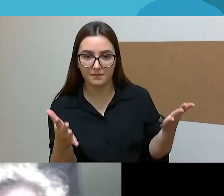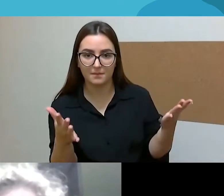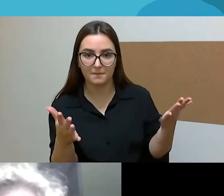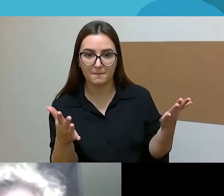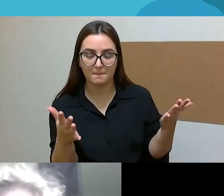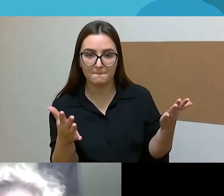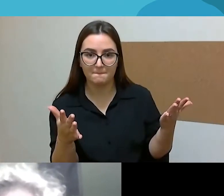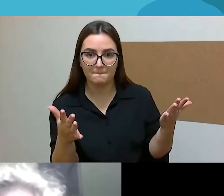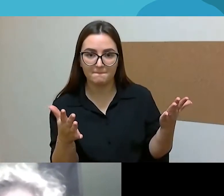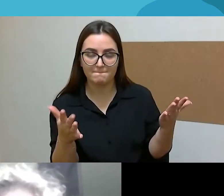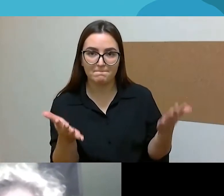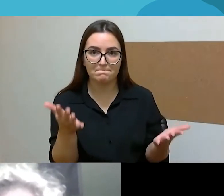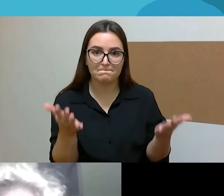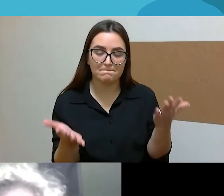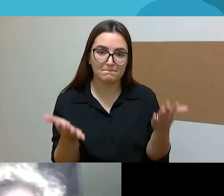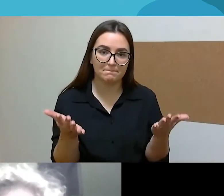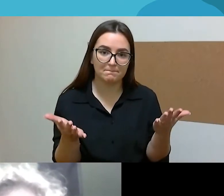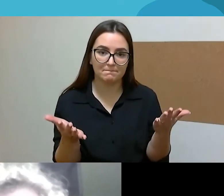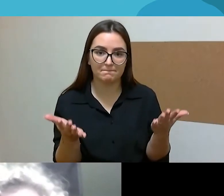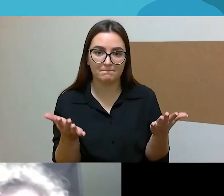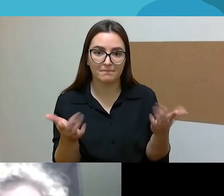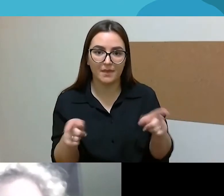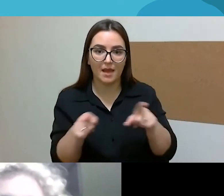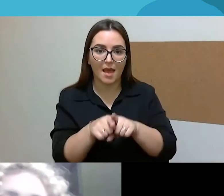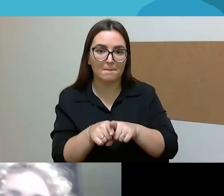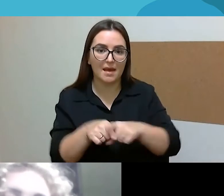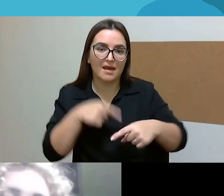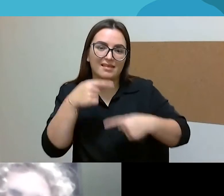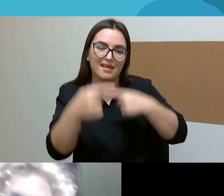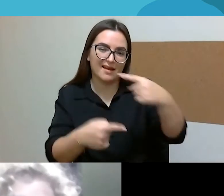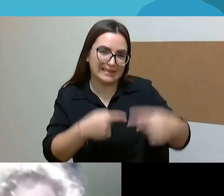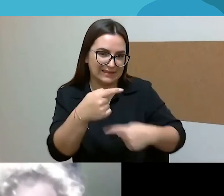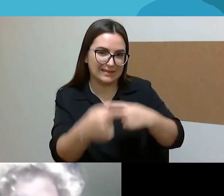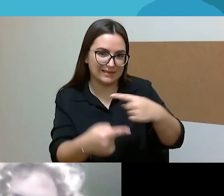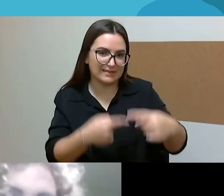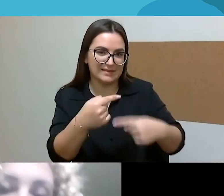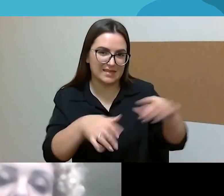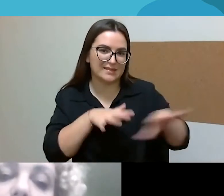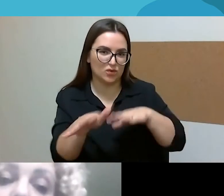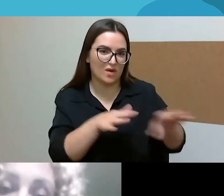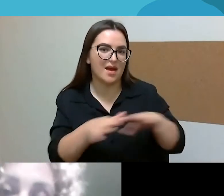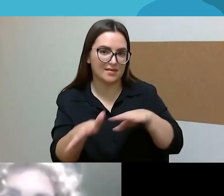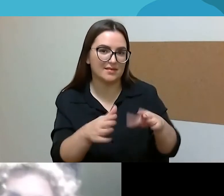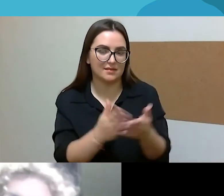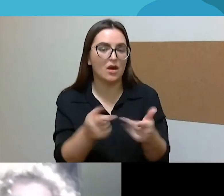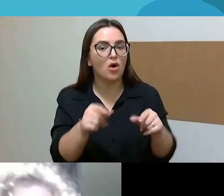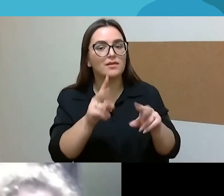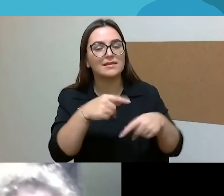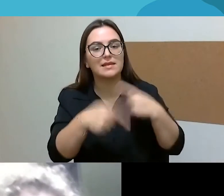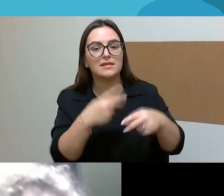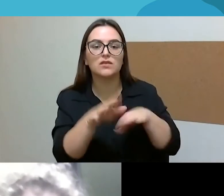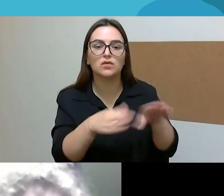dar tokioje tradicinėje, galbūt, tai pasakyčiau, situacijoje, ką turiu galvoje, kad